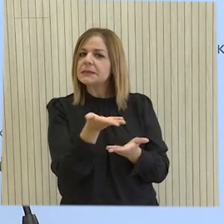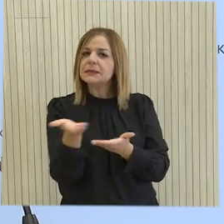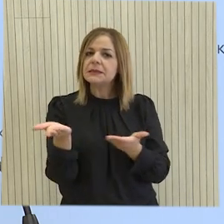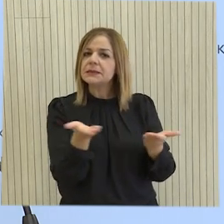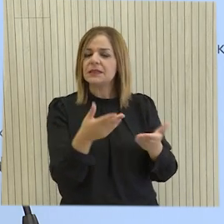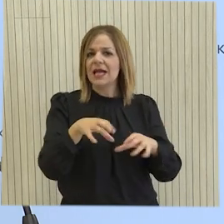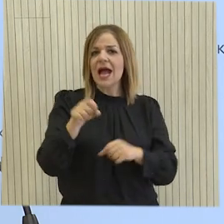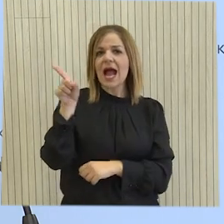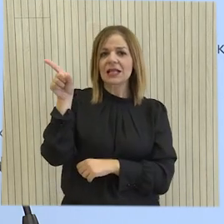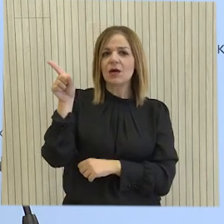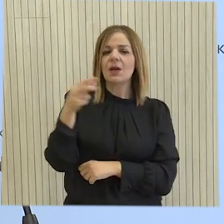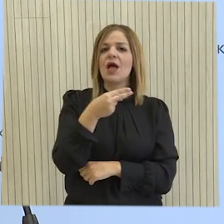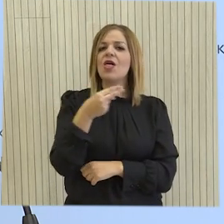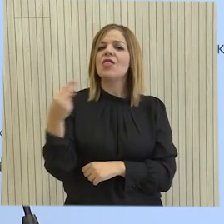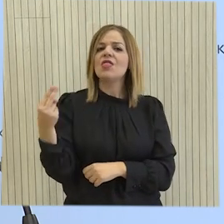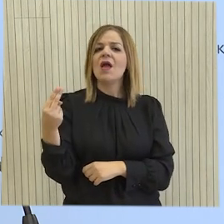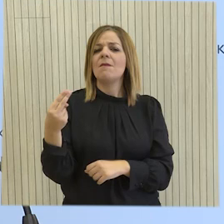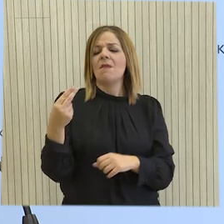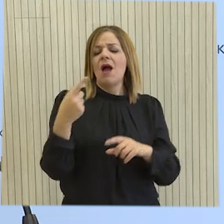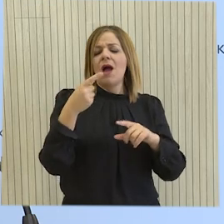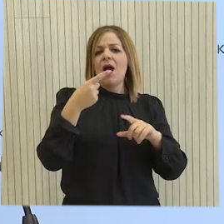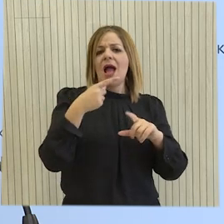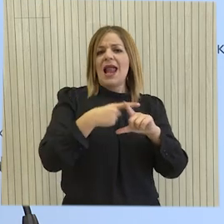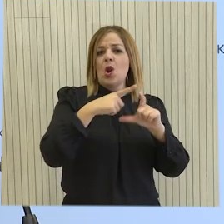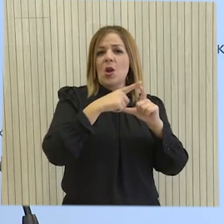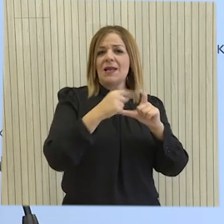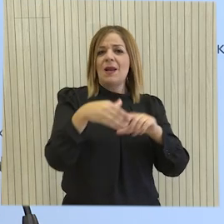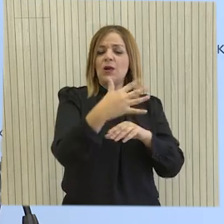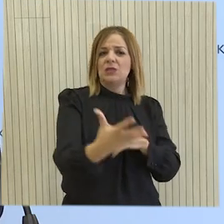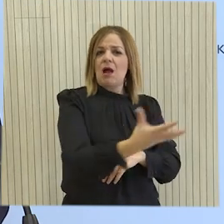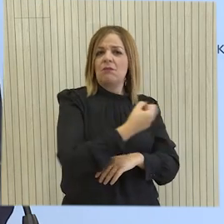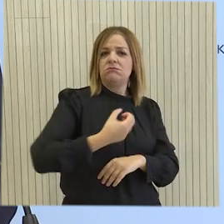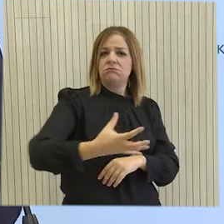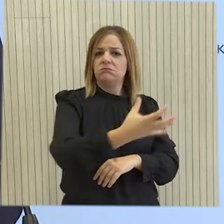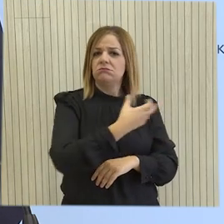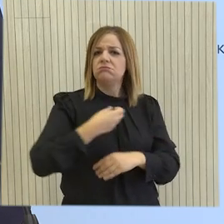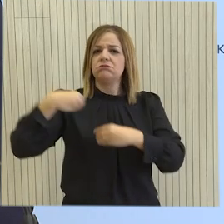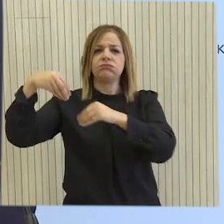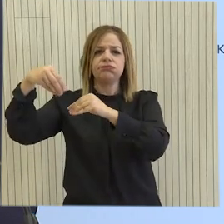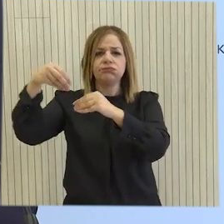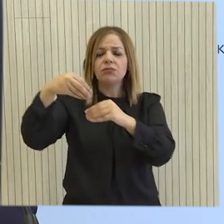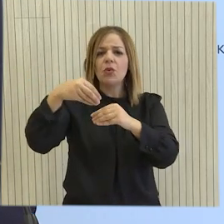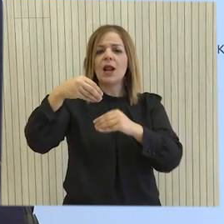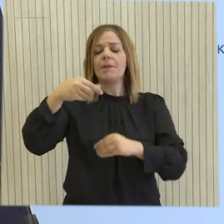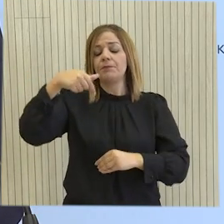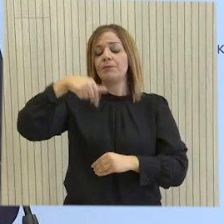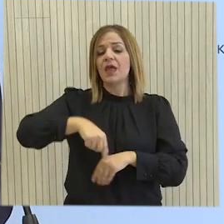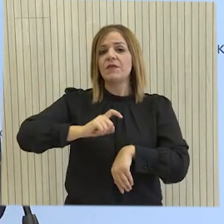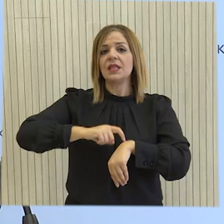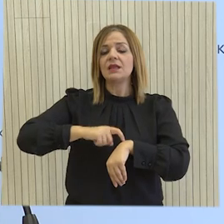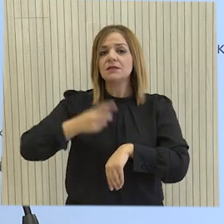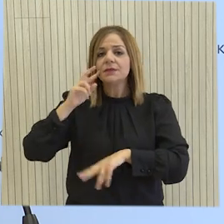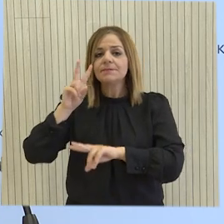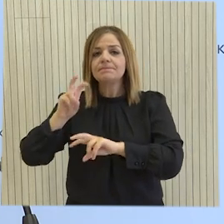Ευχαριστώ, εξελίξη της κατεχόμενης περιοχής σε σχέση με το Συφεδερισμό Ελληνοκυπριακών Περουσιών. Ήδη το έχουμε αναφέρει ότι αναζητούνται και